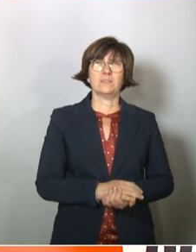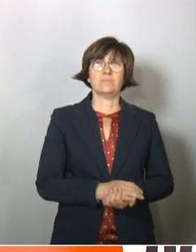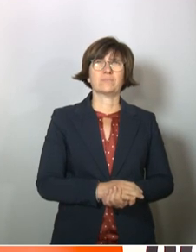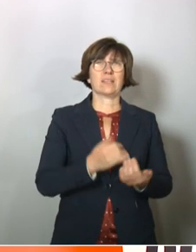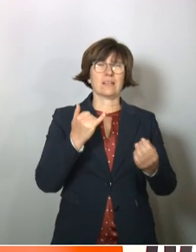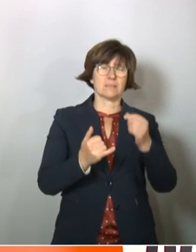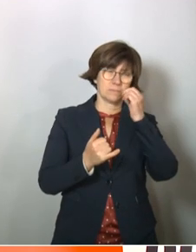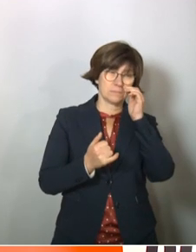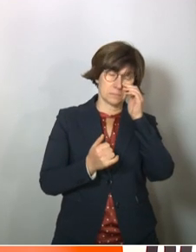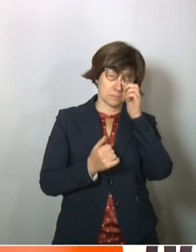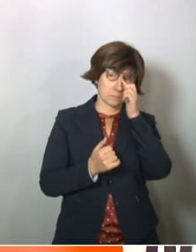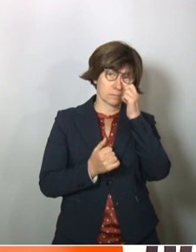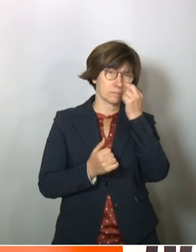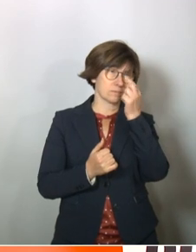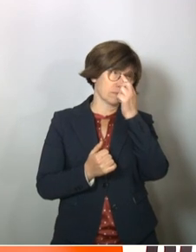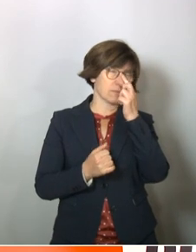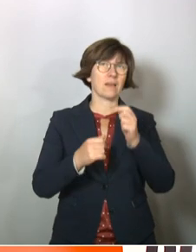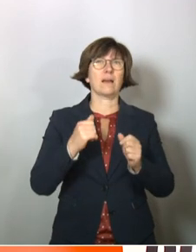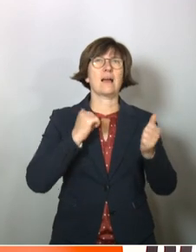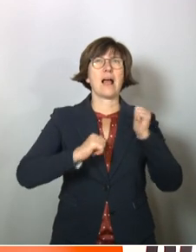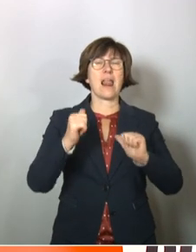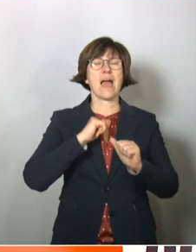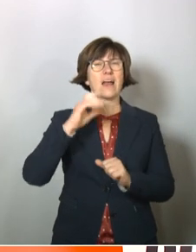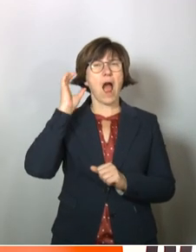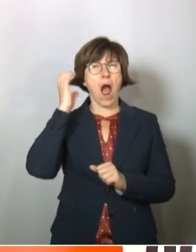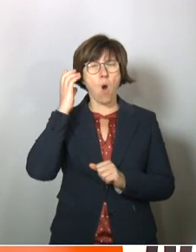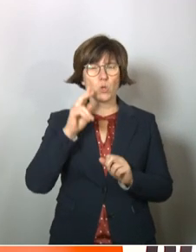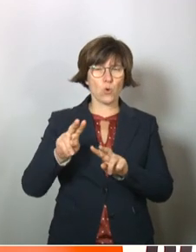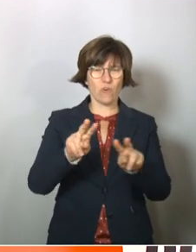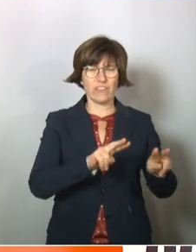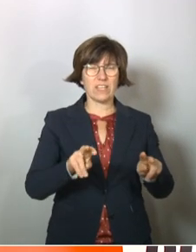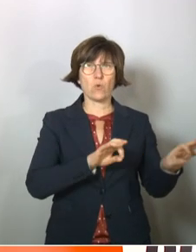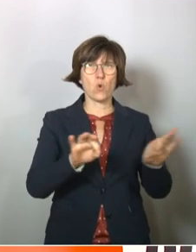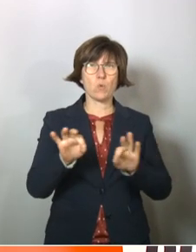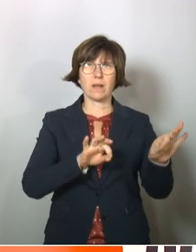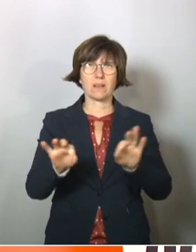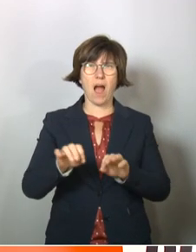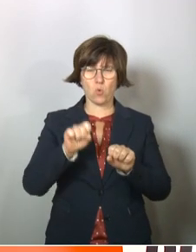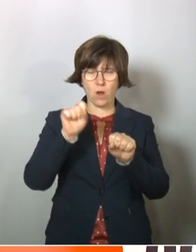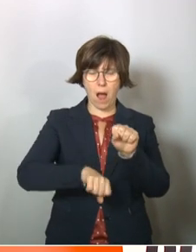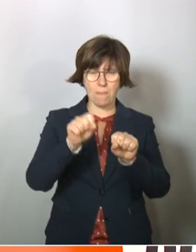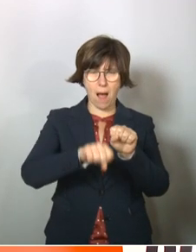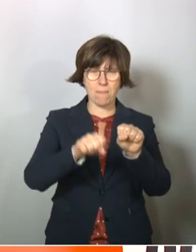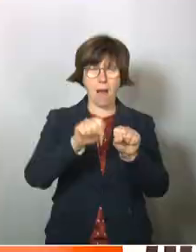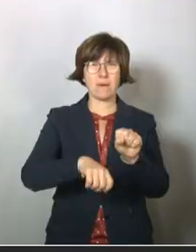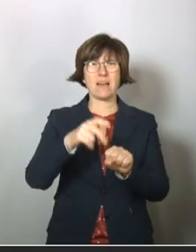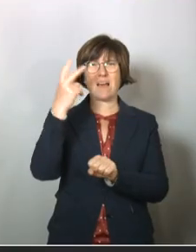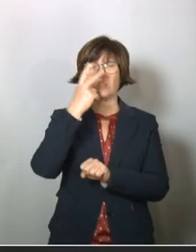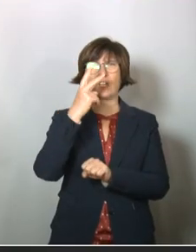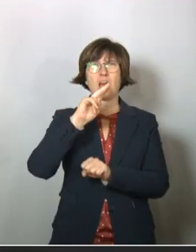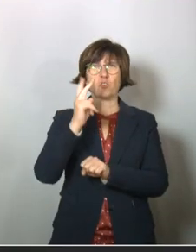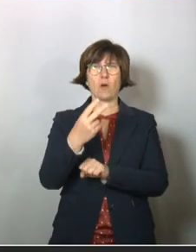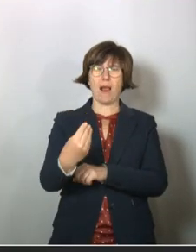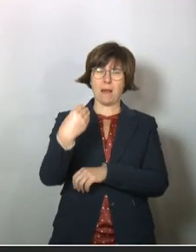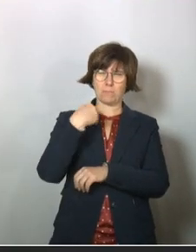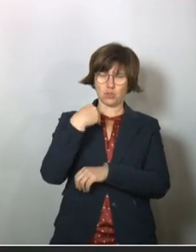Gerade gesagt, ich habe leider immer wieder Audio- und Video-Übertragung unterbrochen. Aber ich habe verstanden, dass Sie sich jetzt nochmal